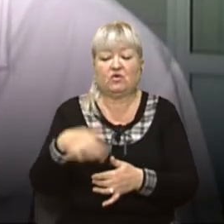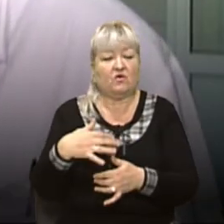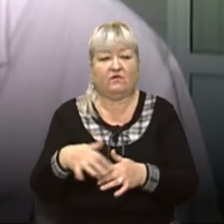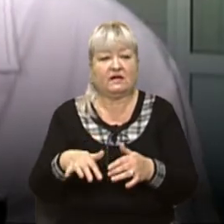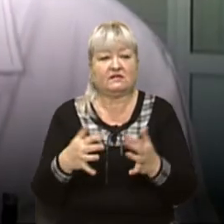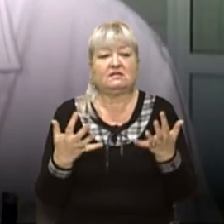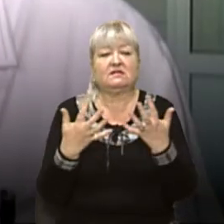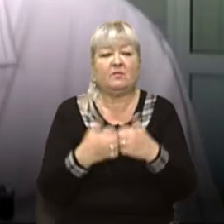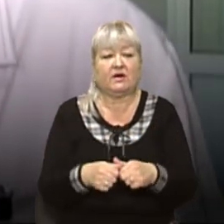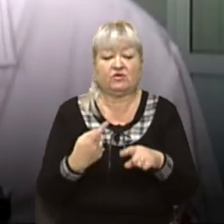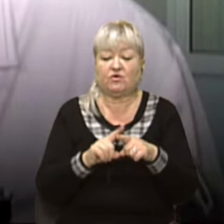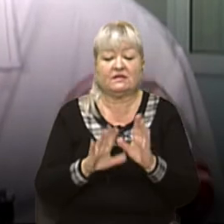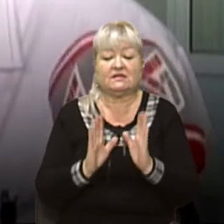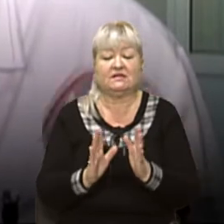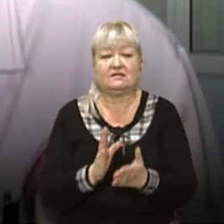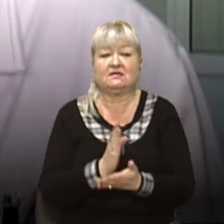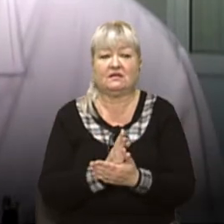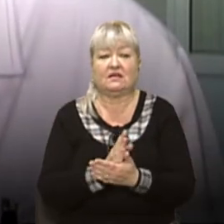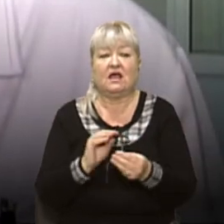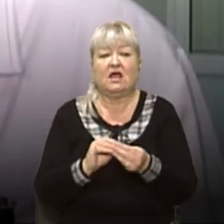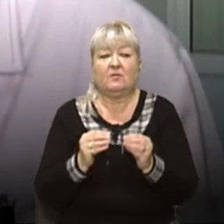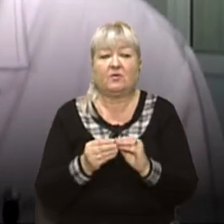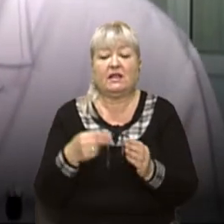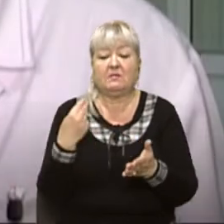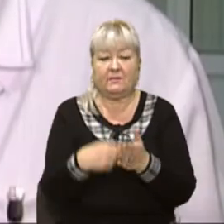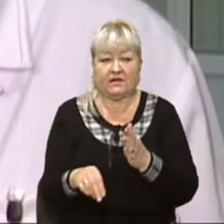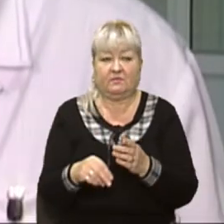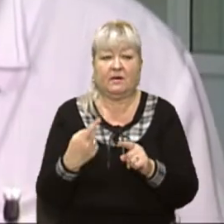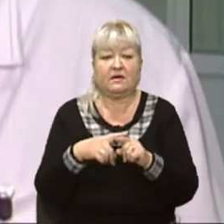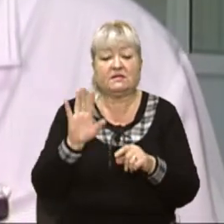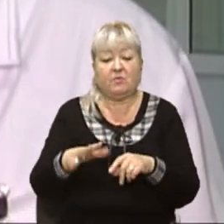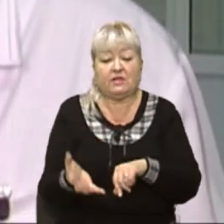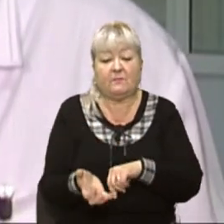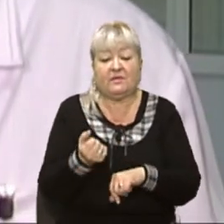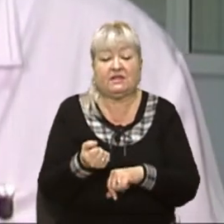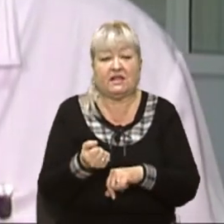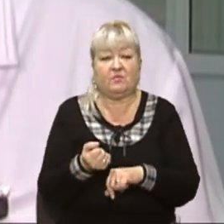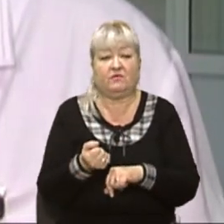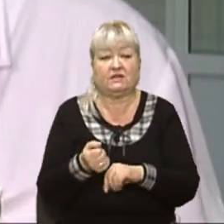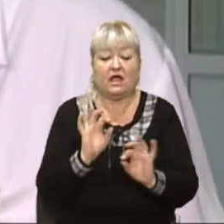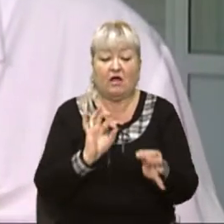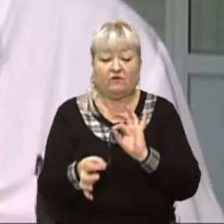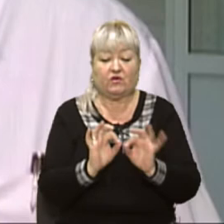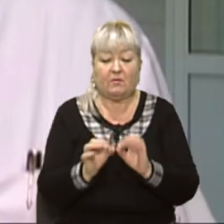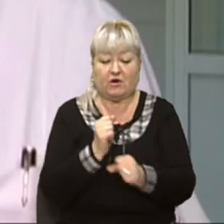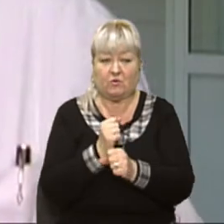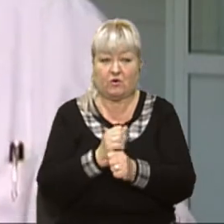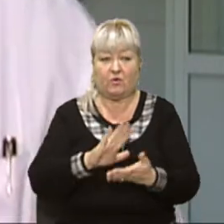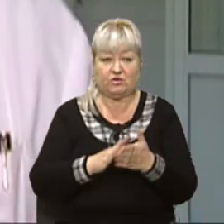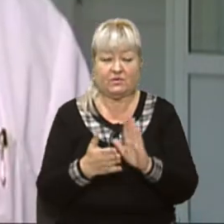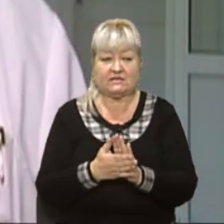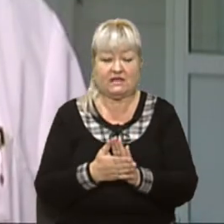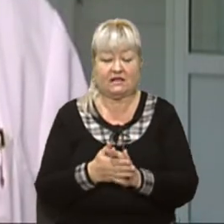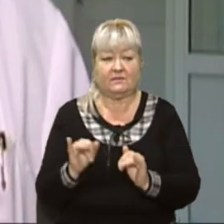це не тільки є і проблема придбати, а це і потім її підтримати в належному робочому стані. Ну і